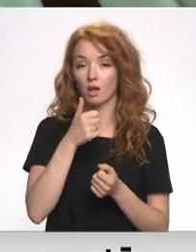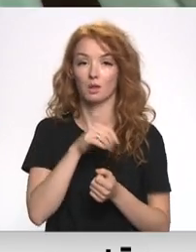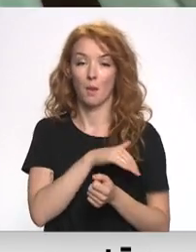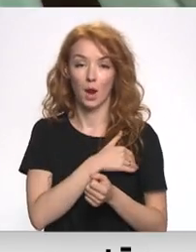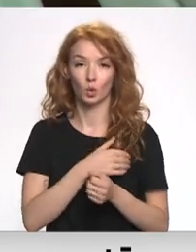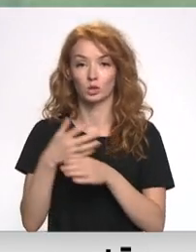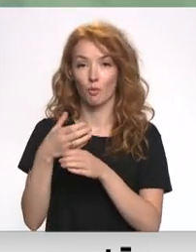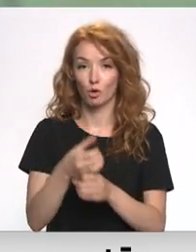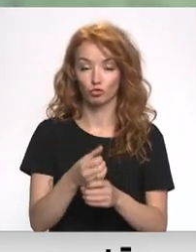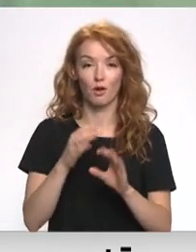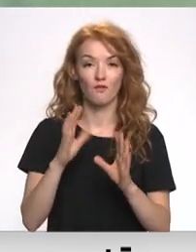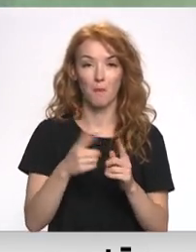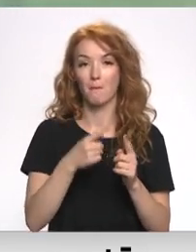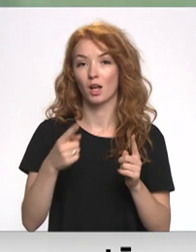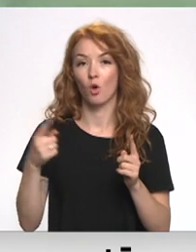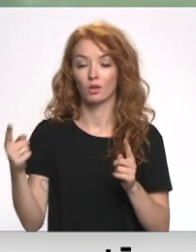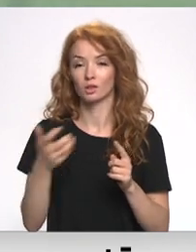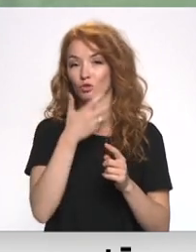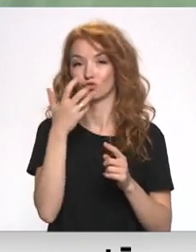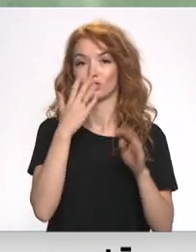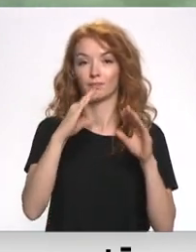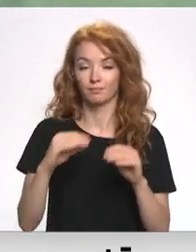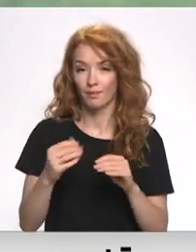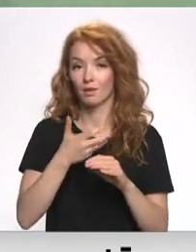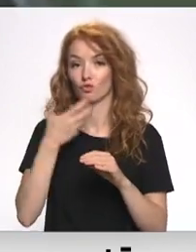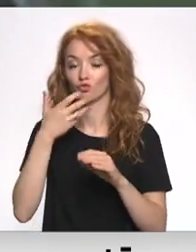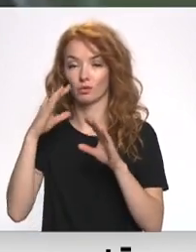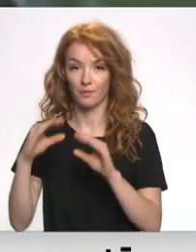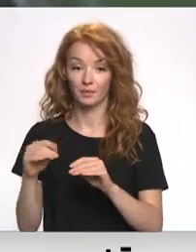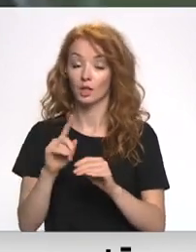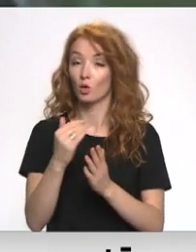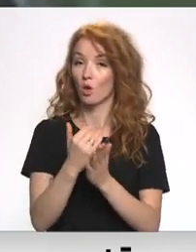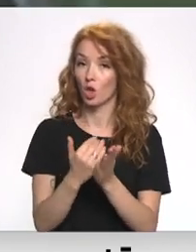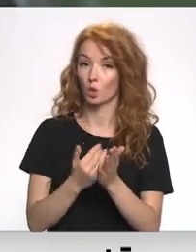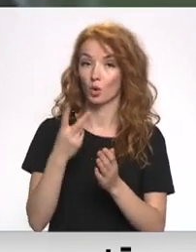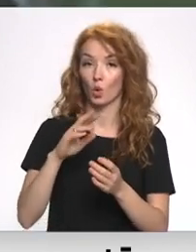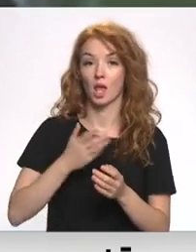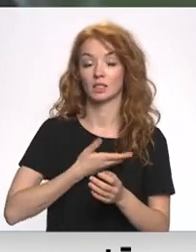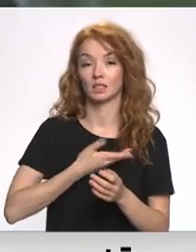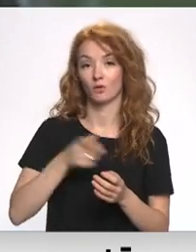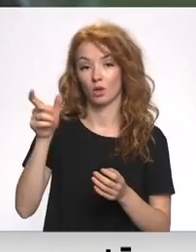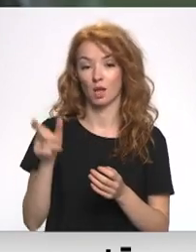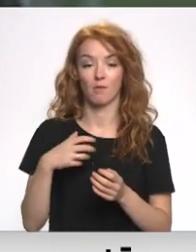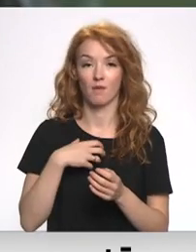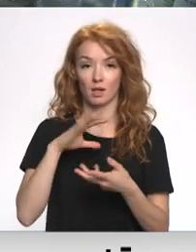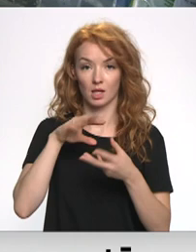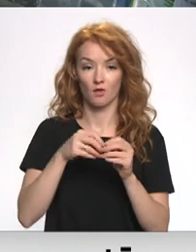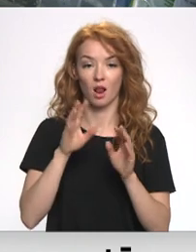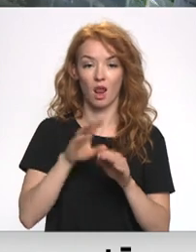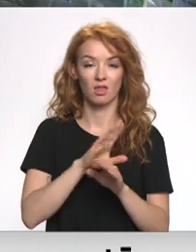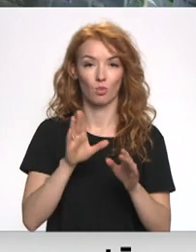samazināšanai vai tā periodiskai uzsildīšanai pastāv priekšnoteikumu, kas iedzīvotājiem būs jāievēro, lai izvairītos no